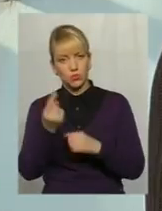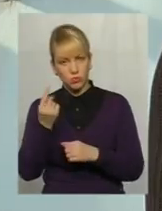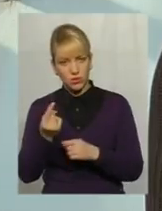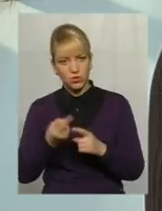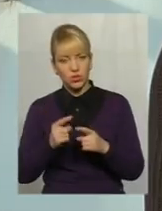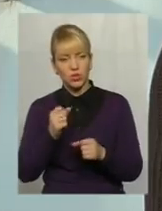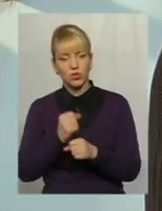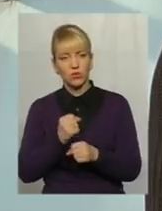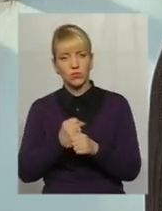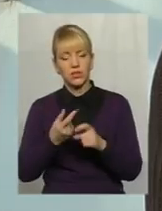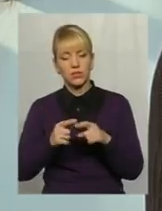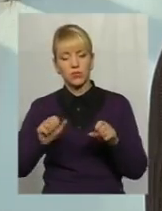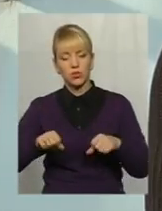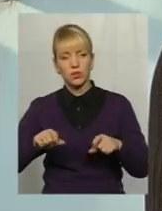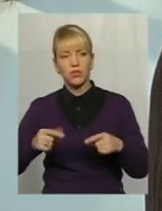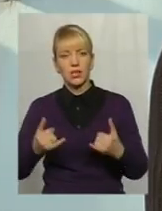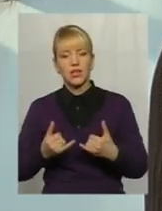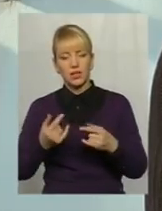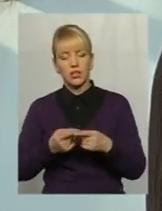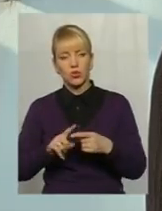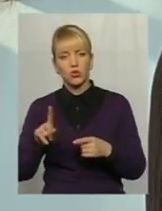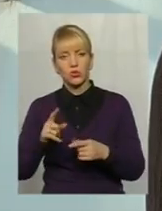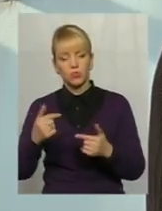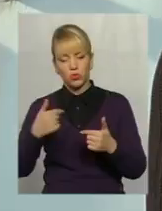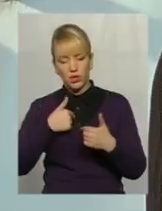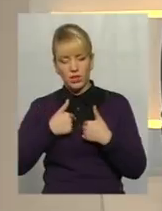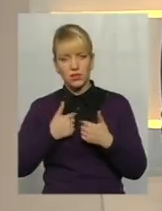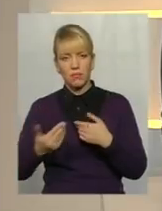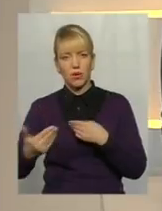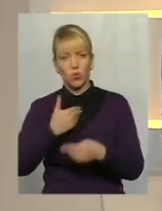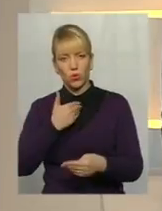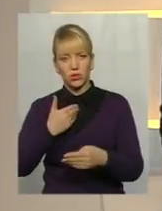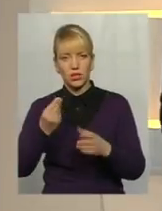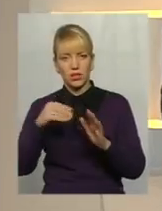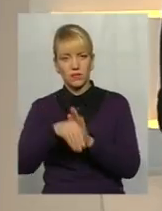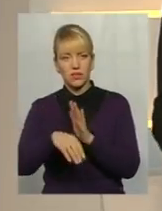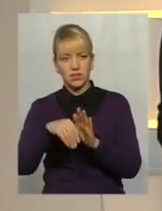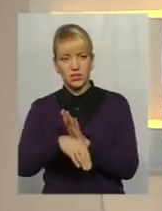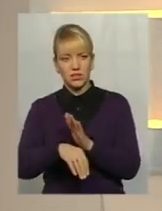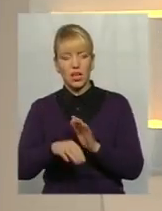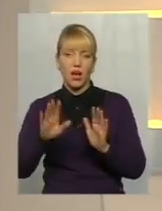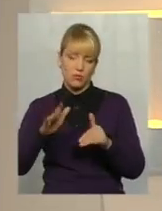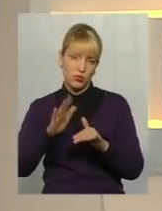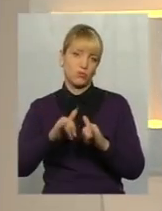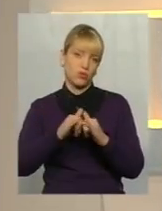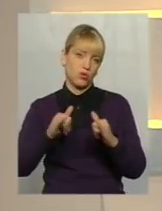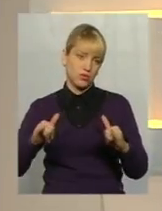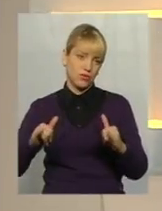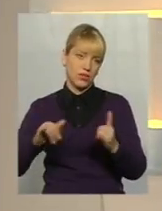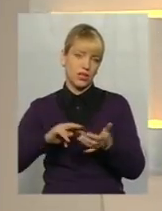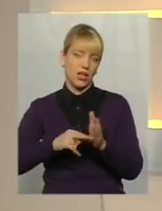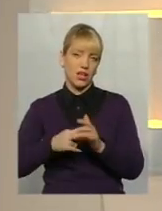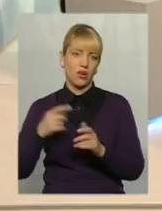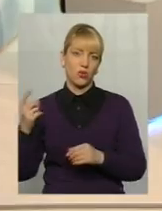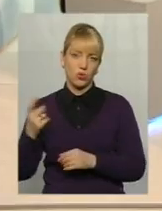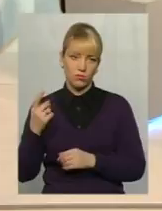можливості для того, щоб сюди приходили інвестиції. Тільки тоді буде розвиватися економіка. На загальний такий вийшли.